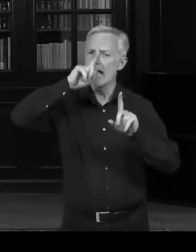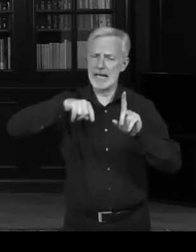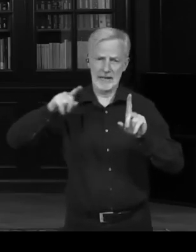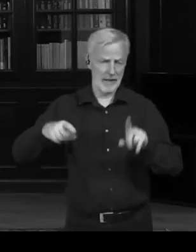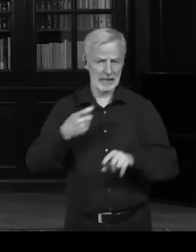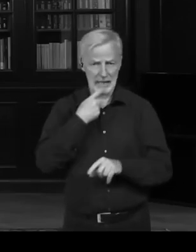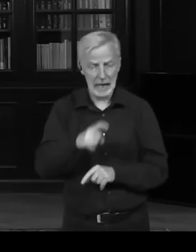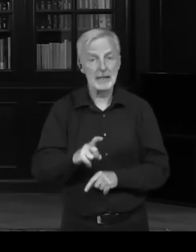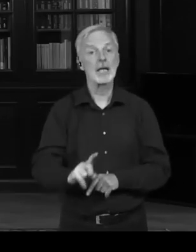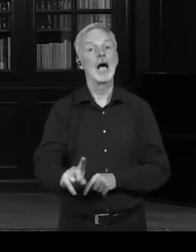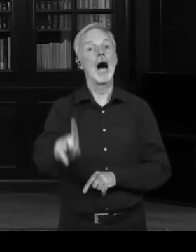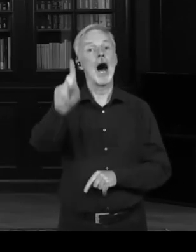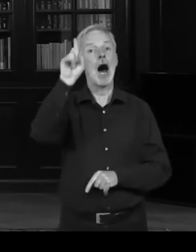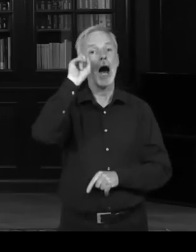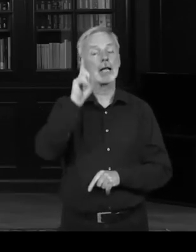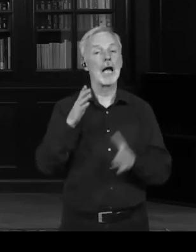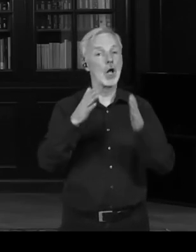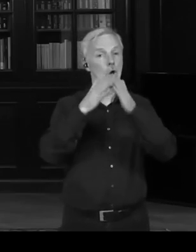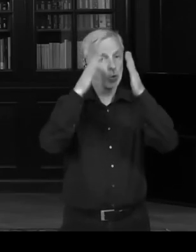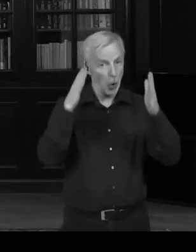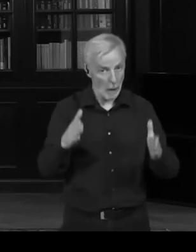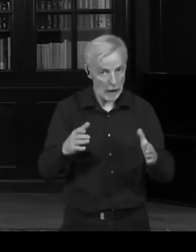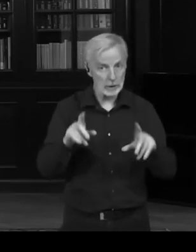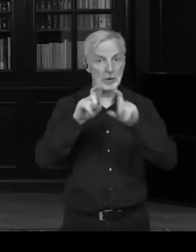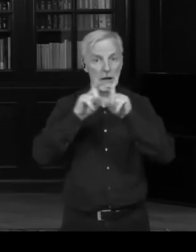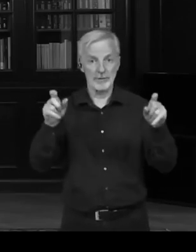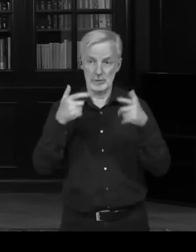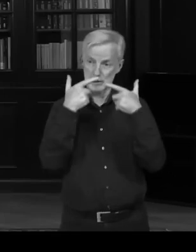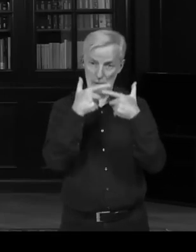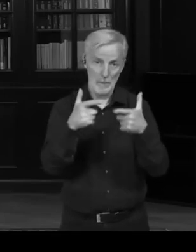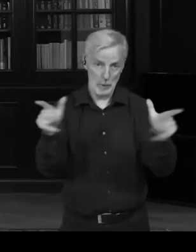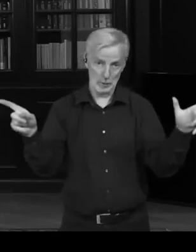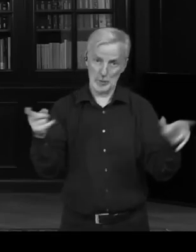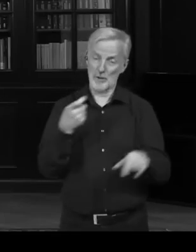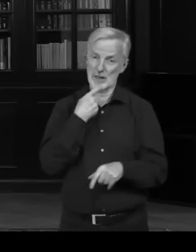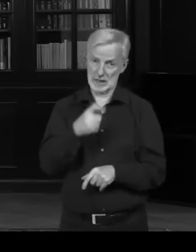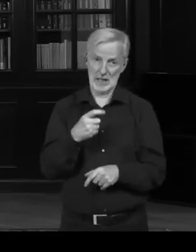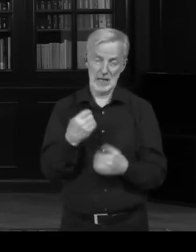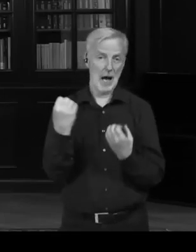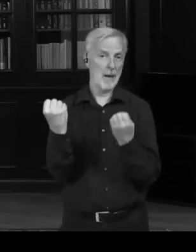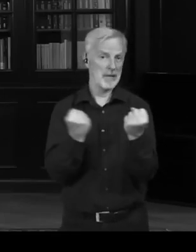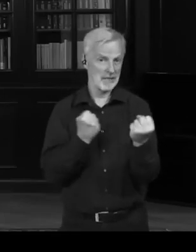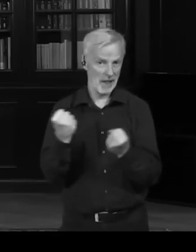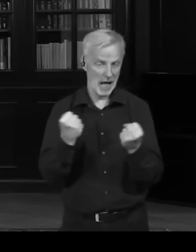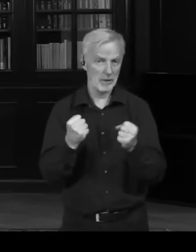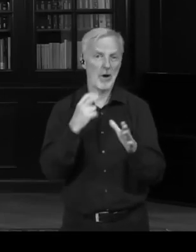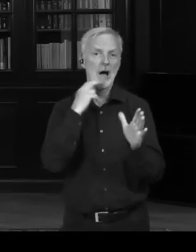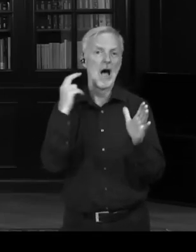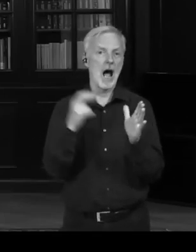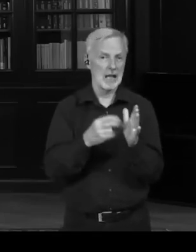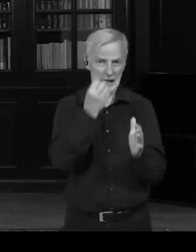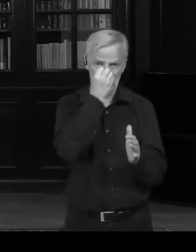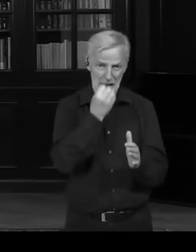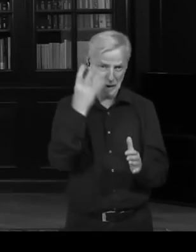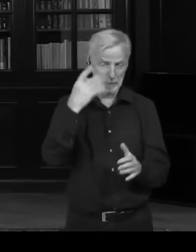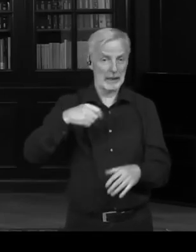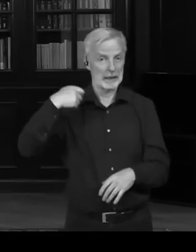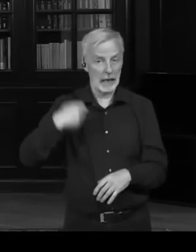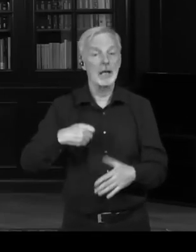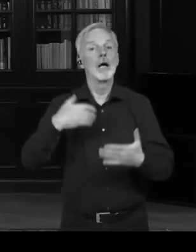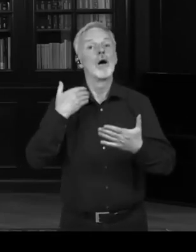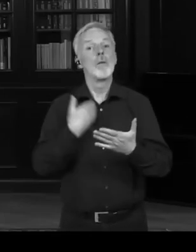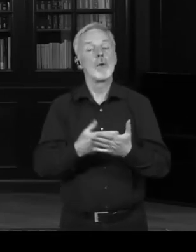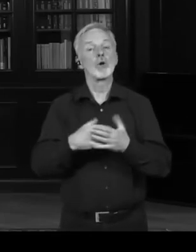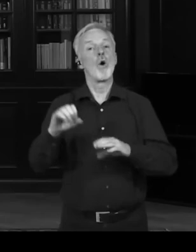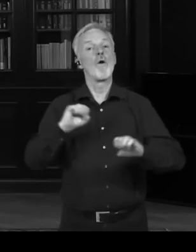tohle opravdu, ale opravdu, ale opravdu špatné. Co se týče Fialy jako takového a toho proslovu, tak